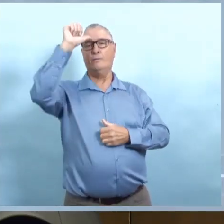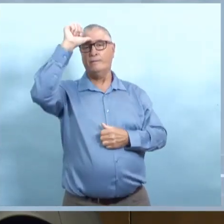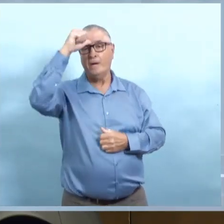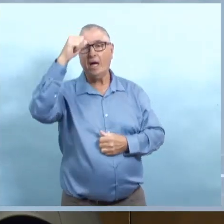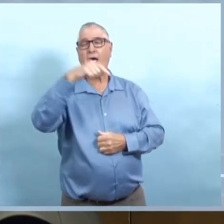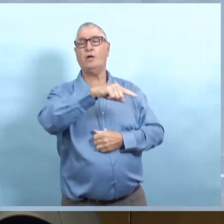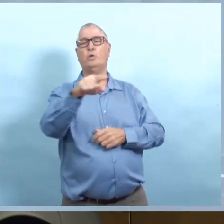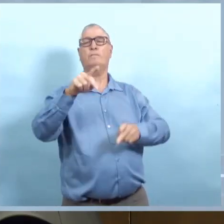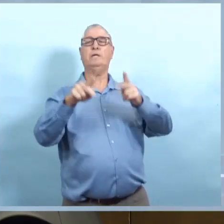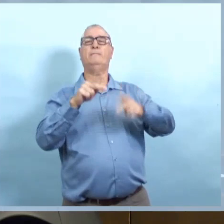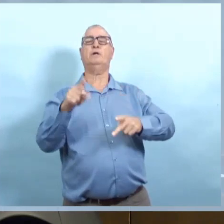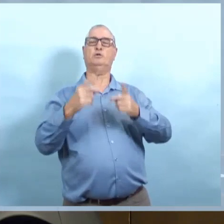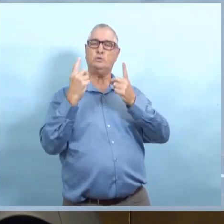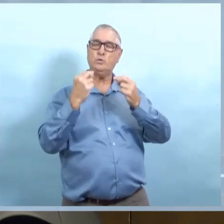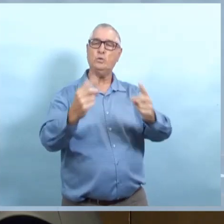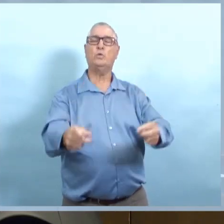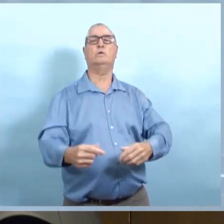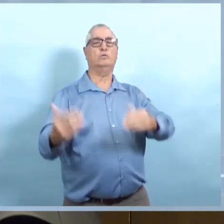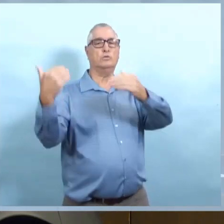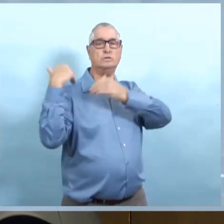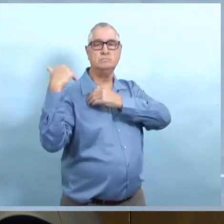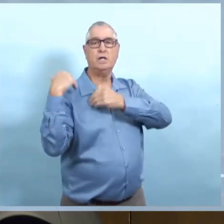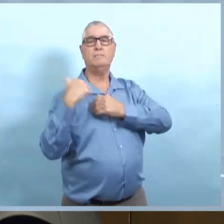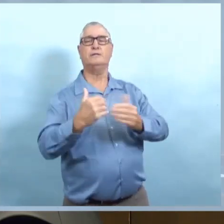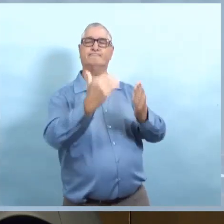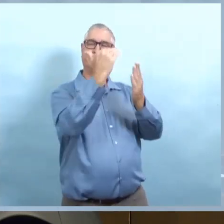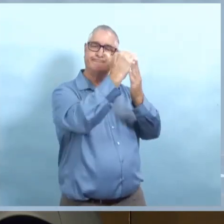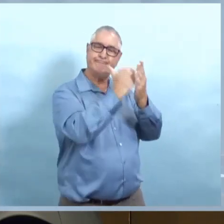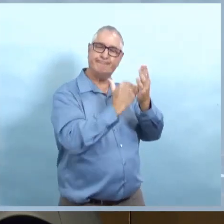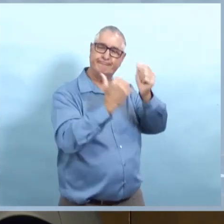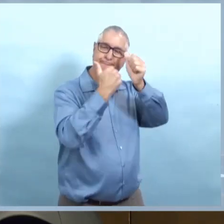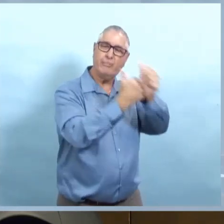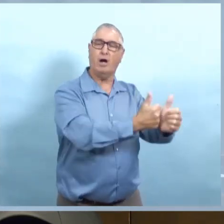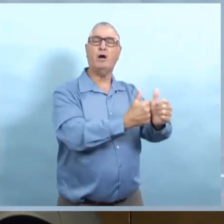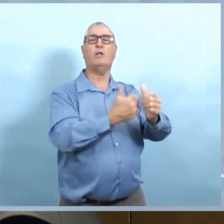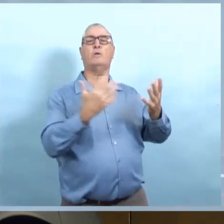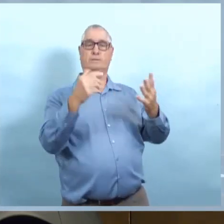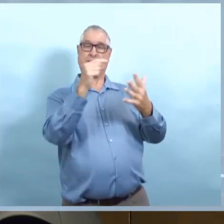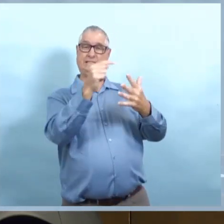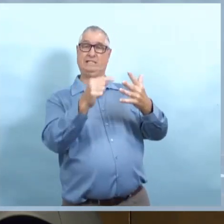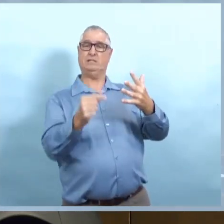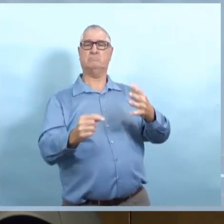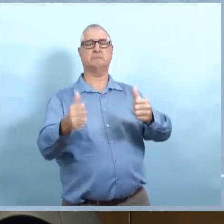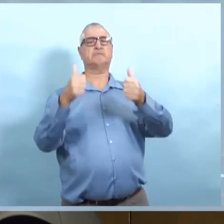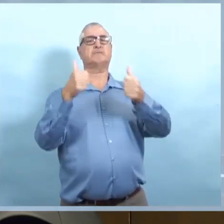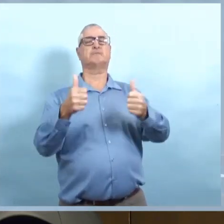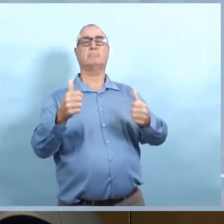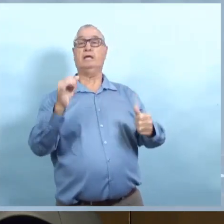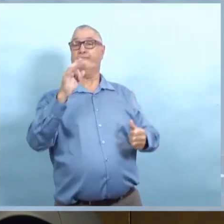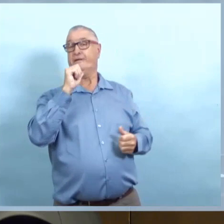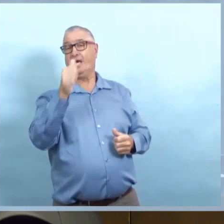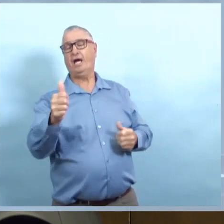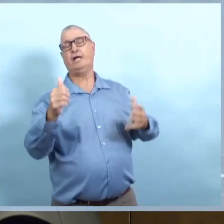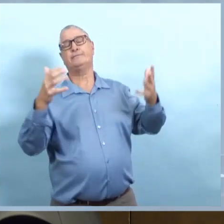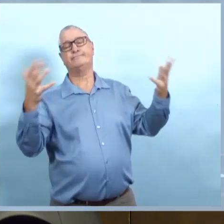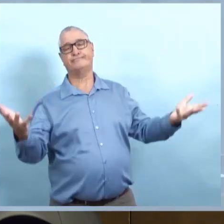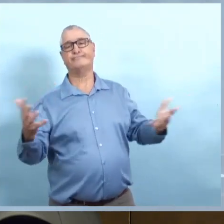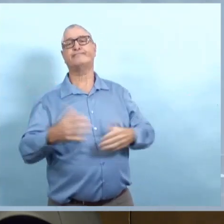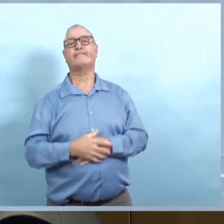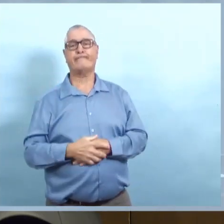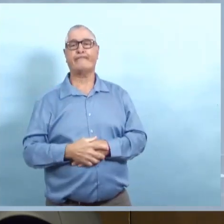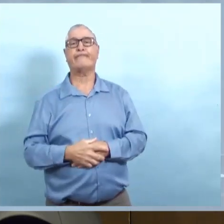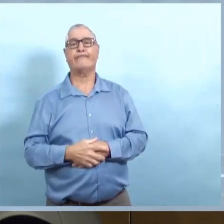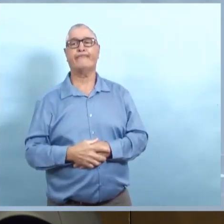constamment les messages que nous publions. Les gens doivent en être rappelés et nous voulons le faire de différentes manières. Nous voulons leur